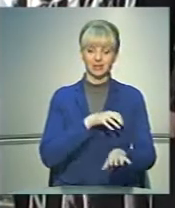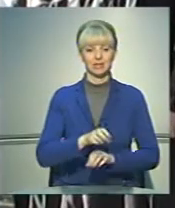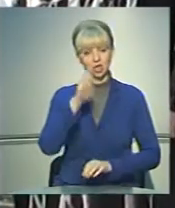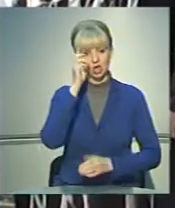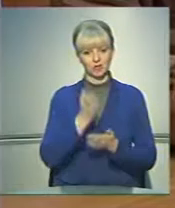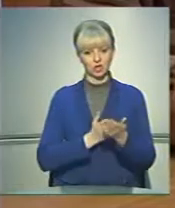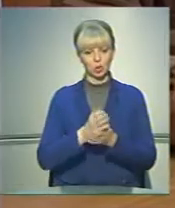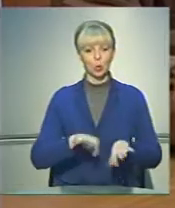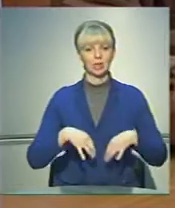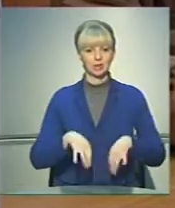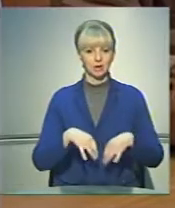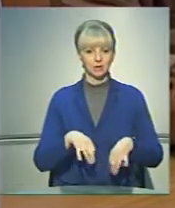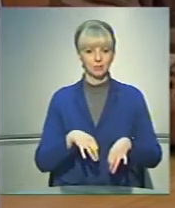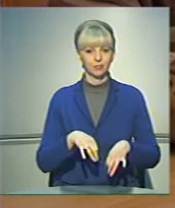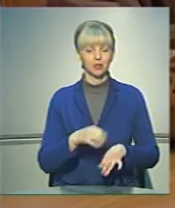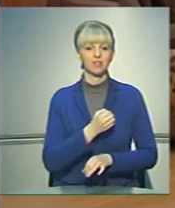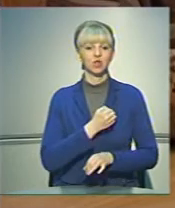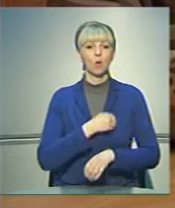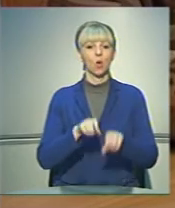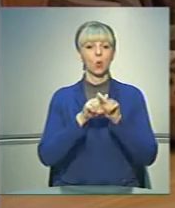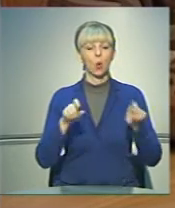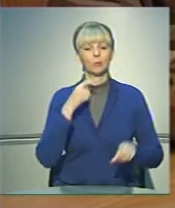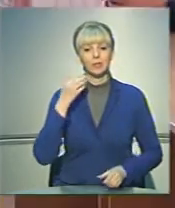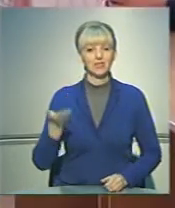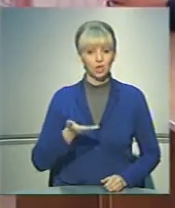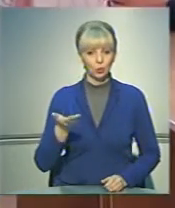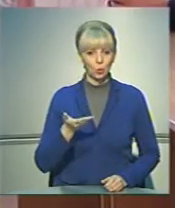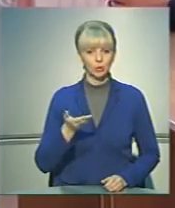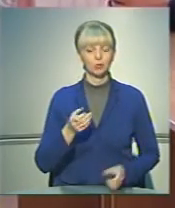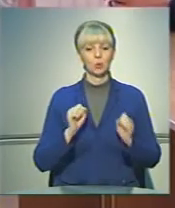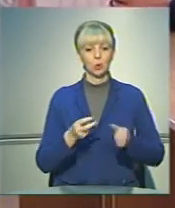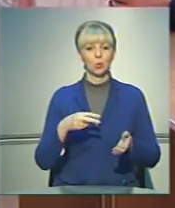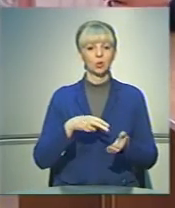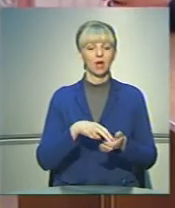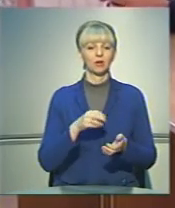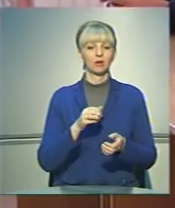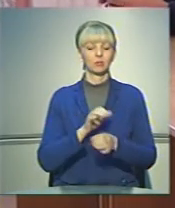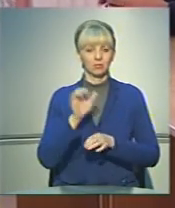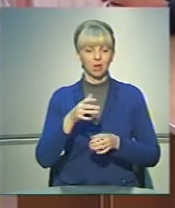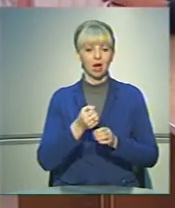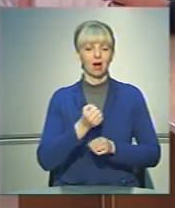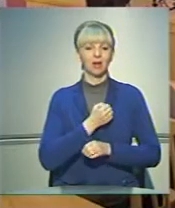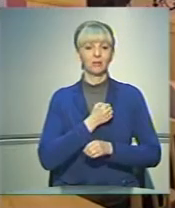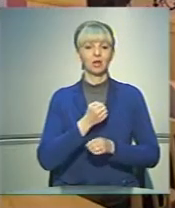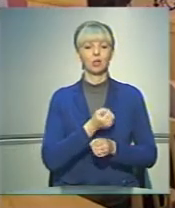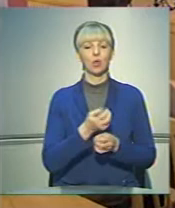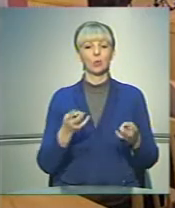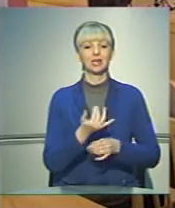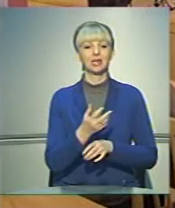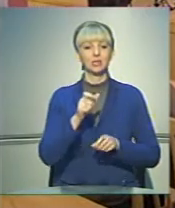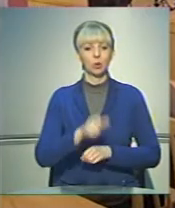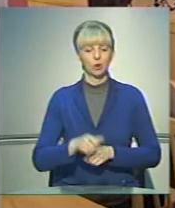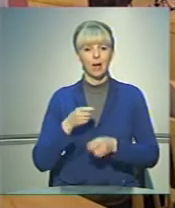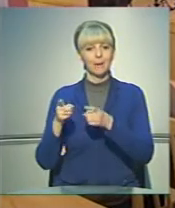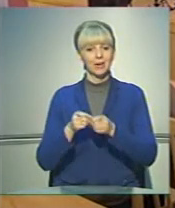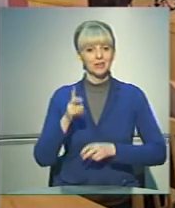Державній Службі Транспорту. У військовому комісаріаті звітують – змогли поставити до армії необхідну кількість людей. Проте, хоч